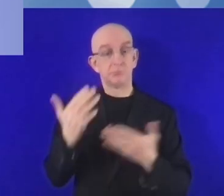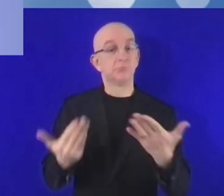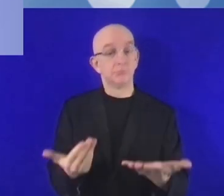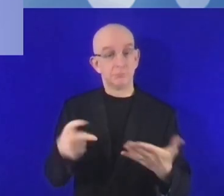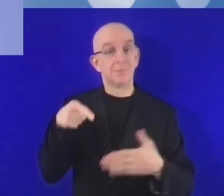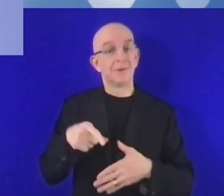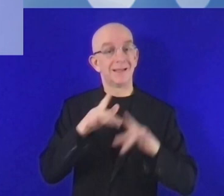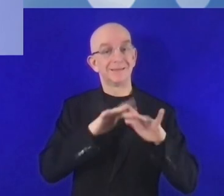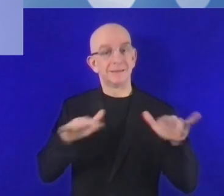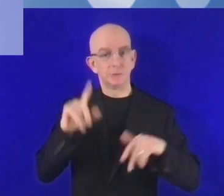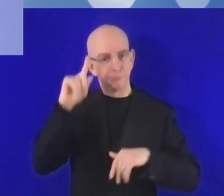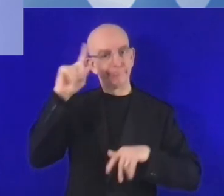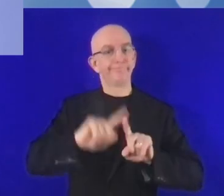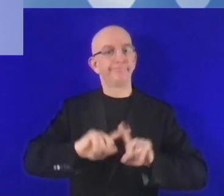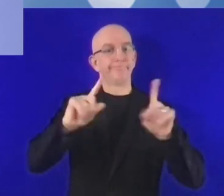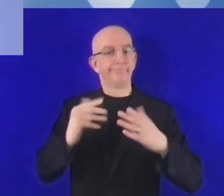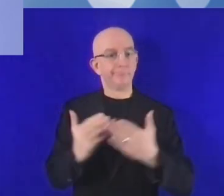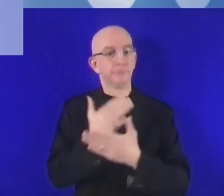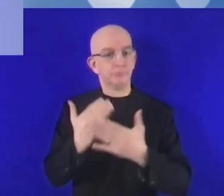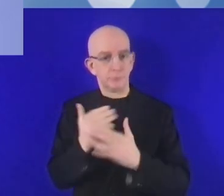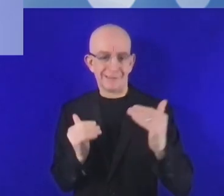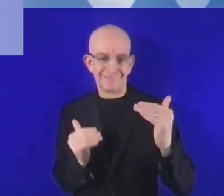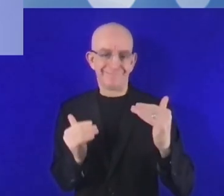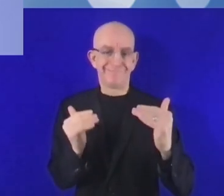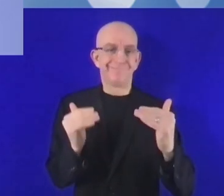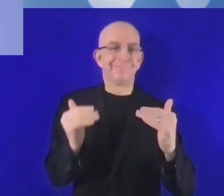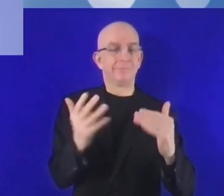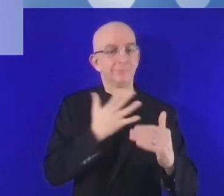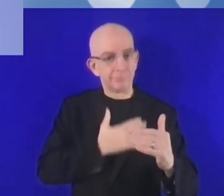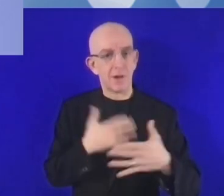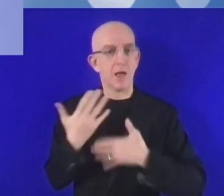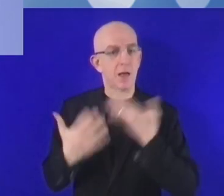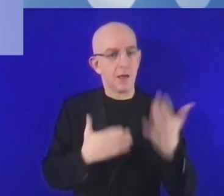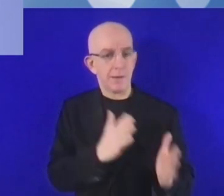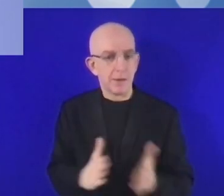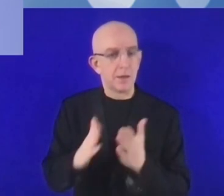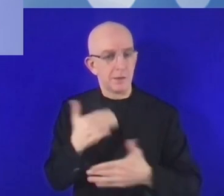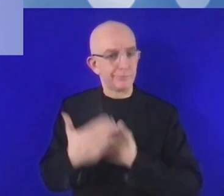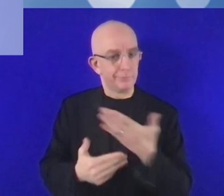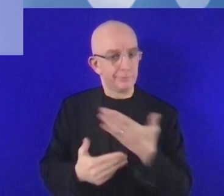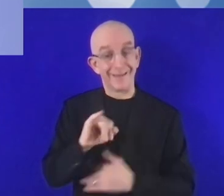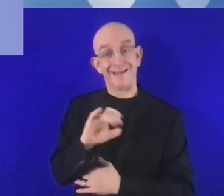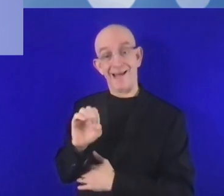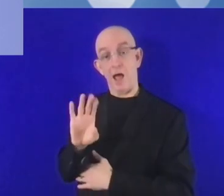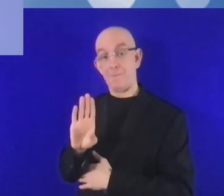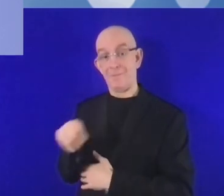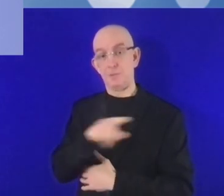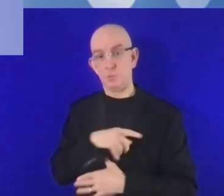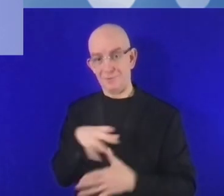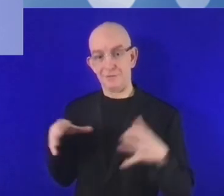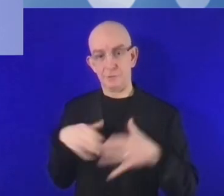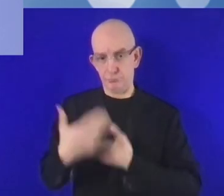وغيرها من البنوك. وبالتعاون مع المفاوضية الأوروبية أطلقنا